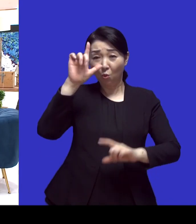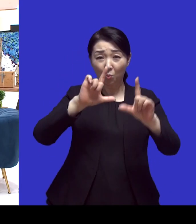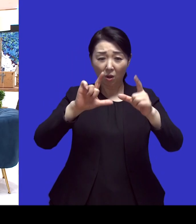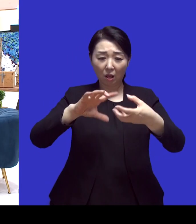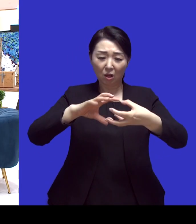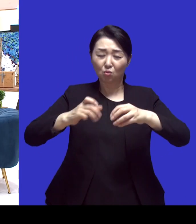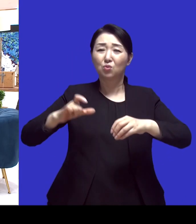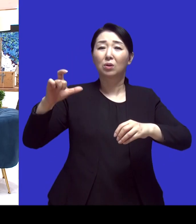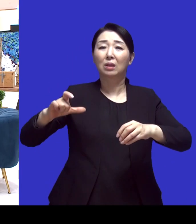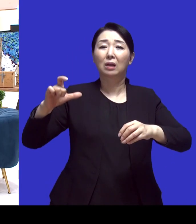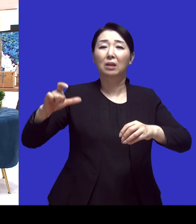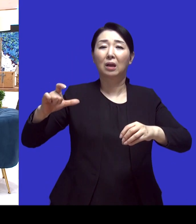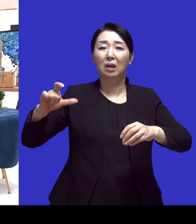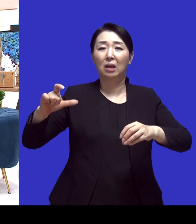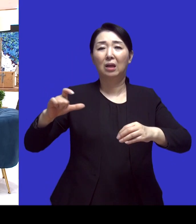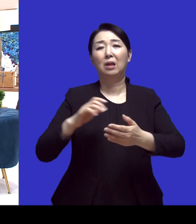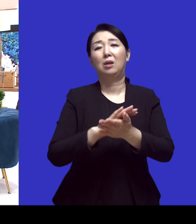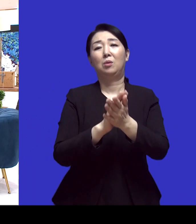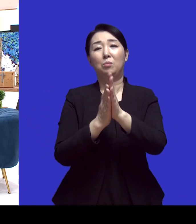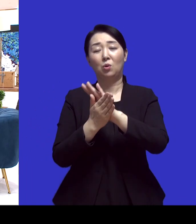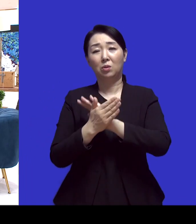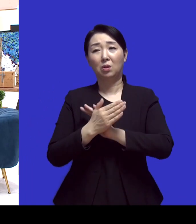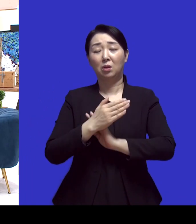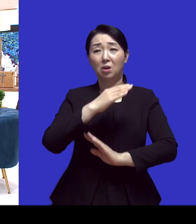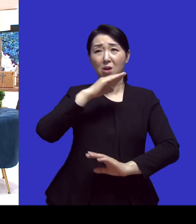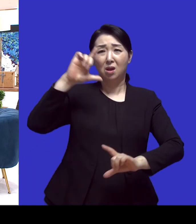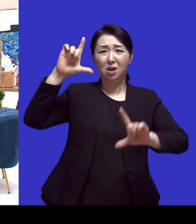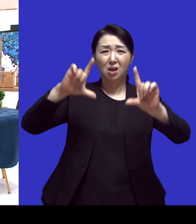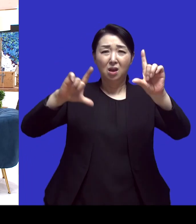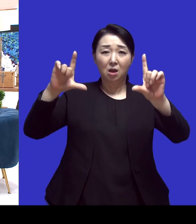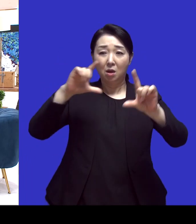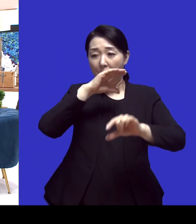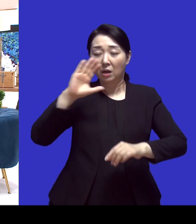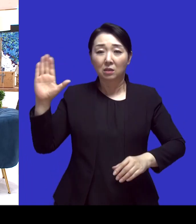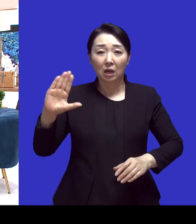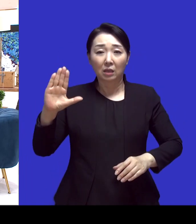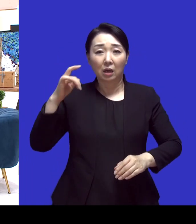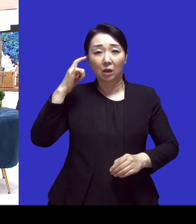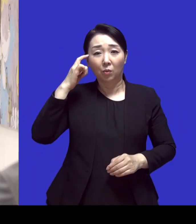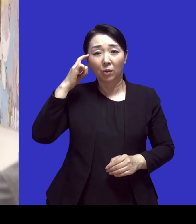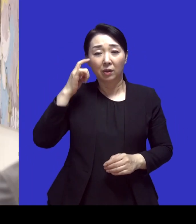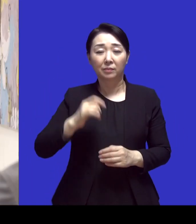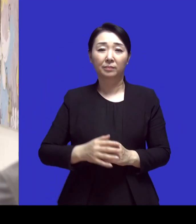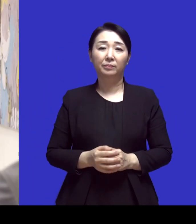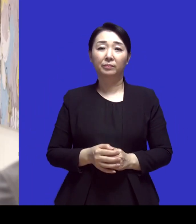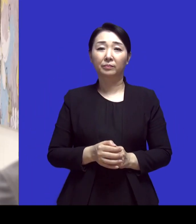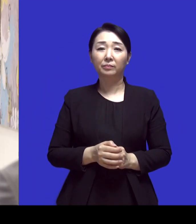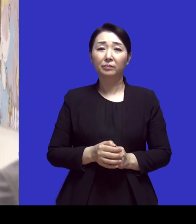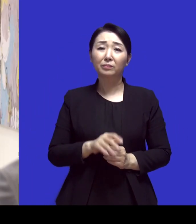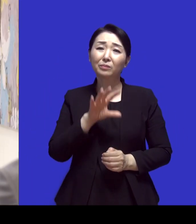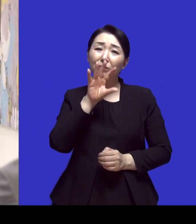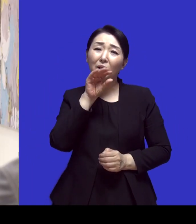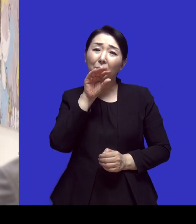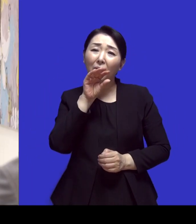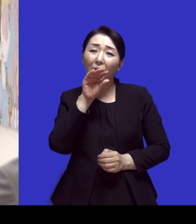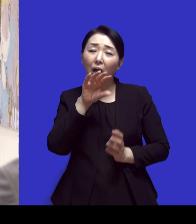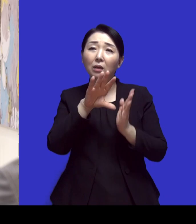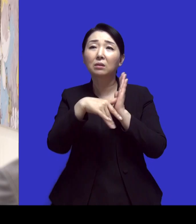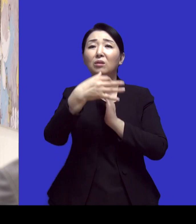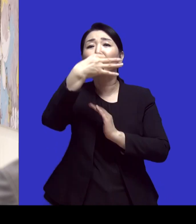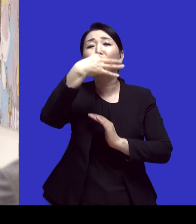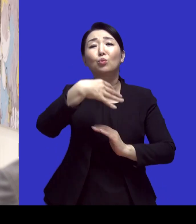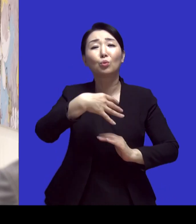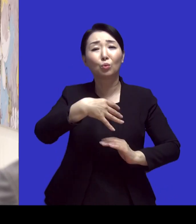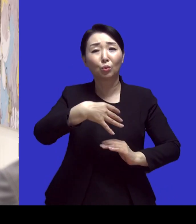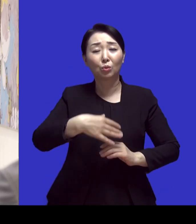이제 뻣뻣해지고 예 자세가 불안정해지고 네 심하면 이제 뭐 말하는 것도 좀 힘들어지고